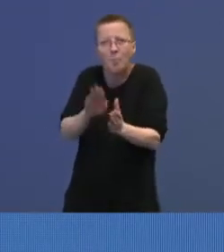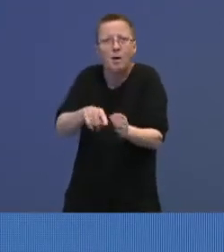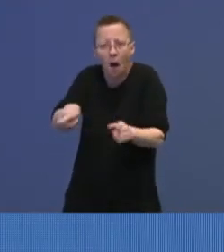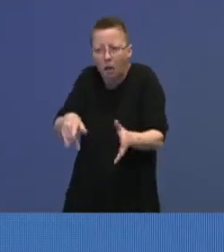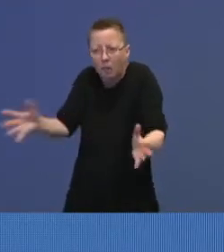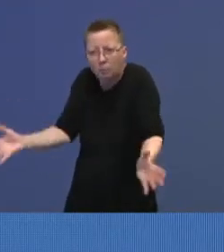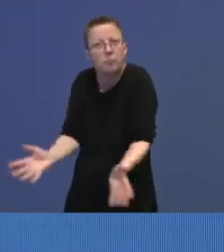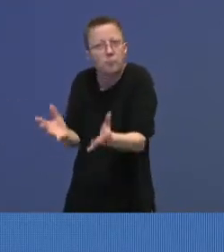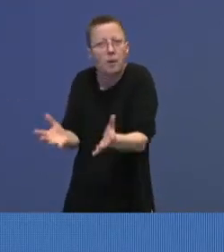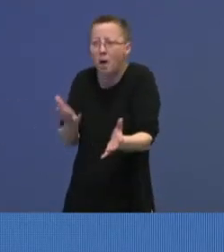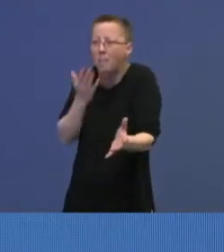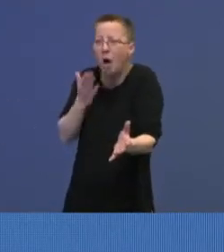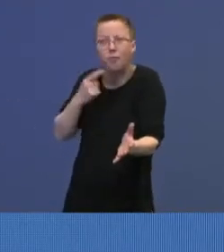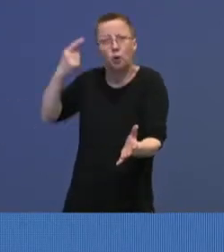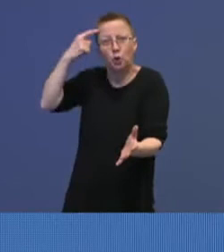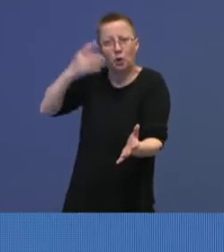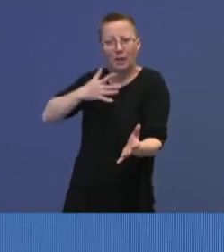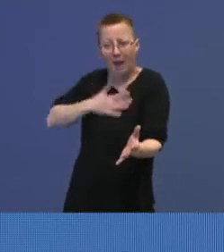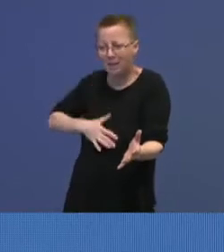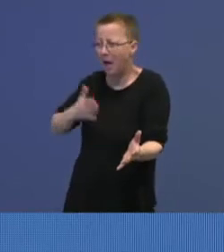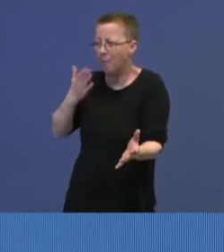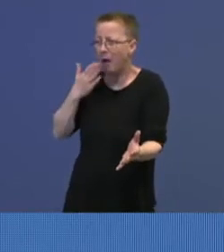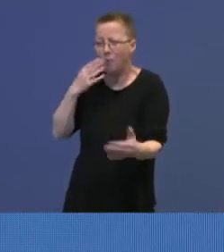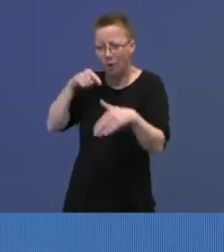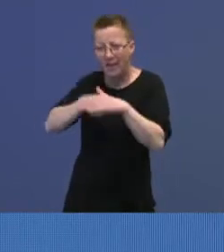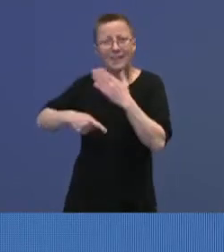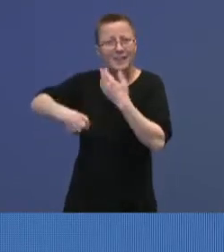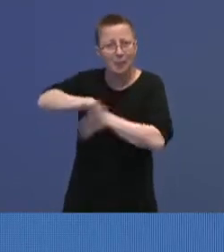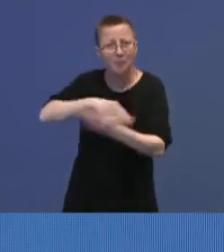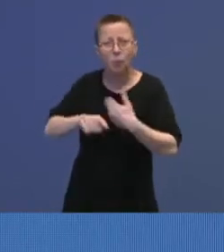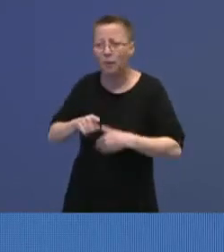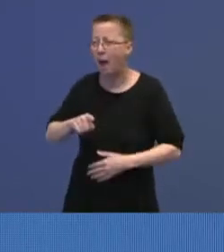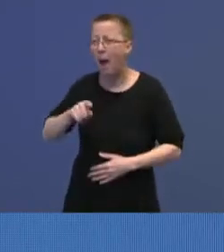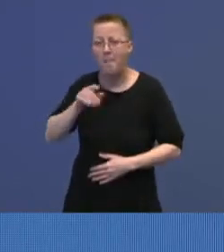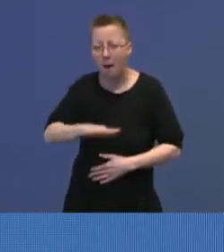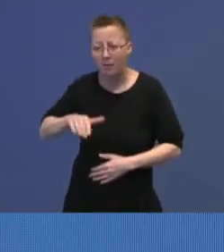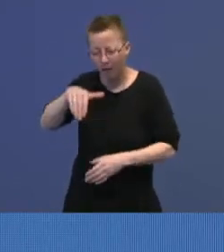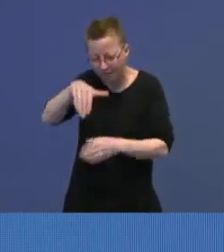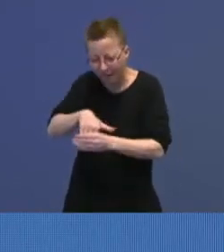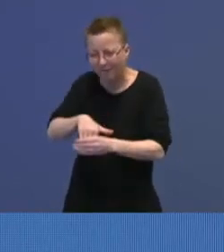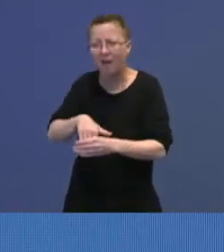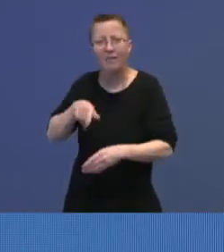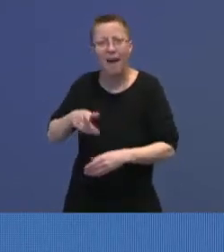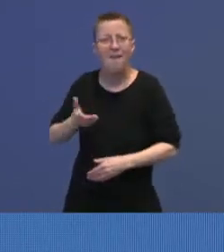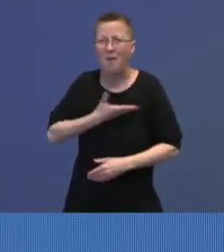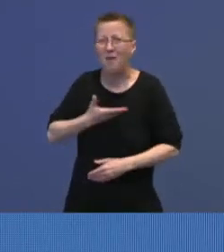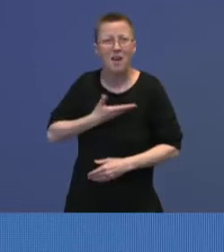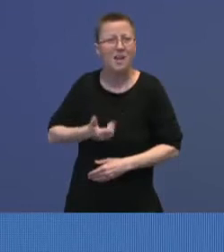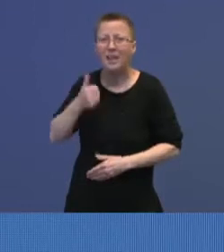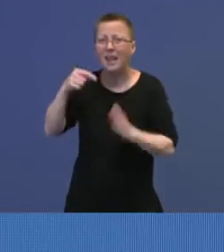er bra for den psykiske helsen, det er bra for å komme inn i samfunnet. Og barns deltakelse er den viktigste